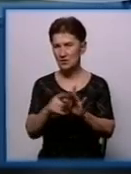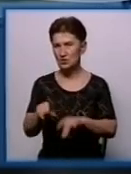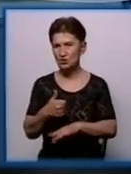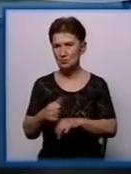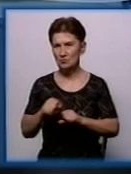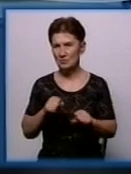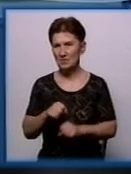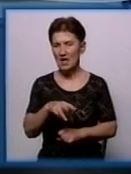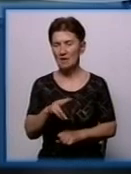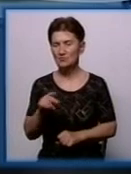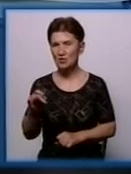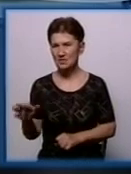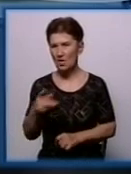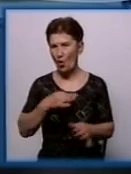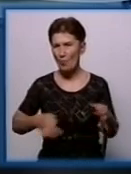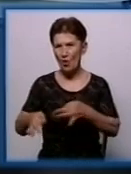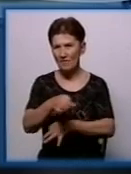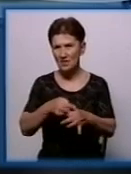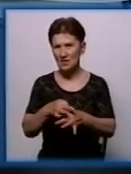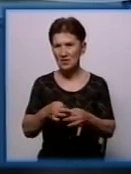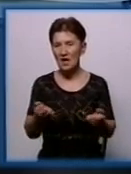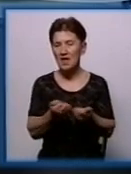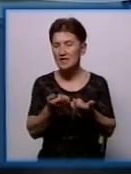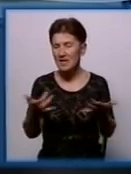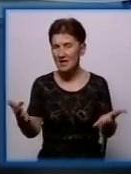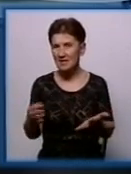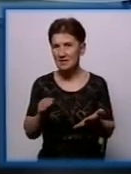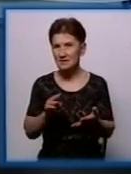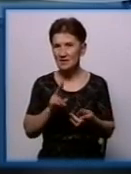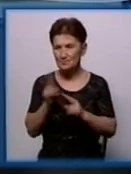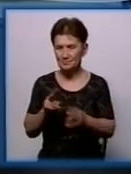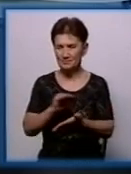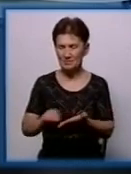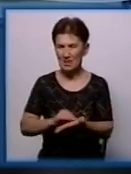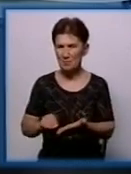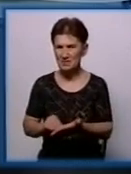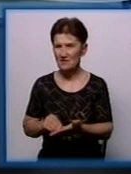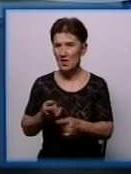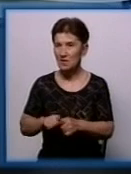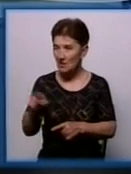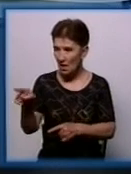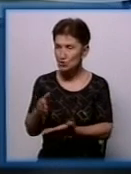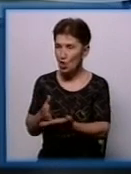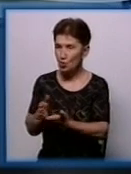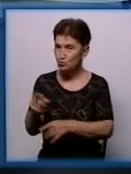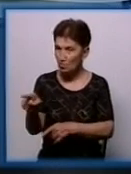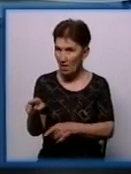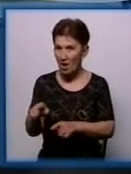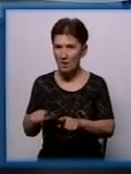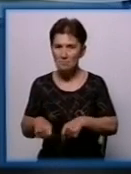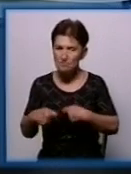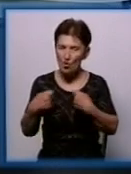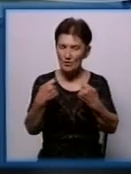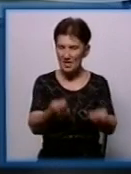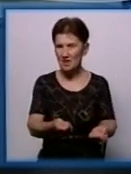ДСНС Кіроварської області, обговорили ті кілька десятків приписів, які ця служба подала на торговельно